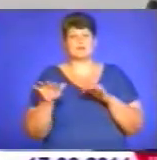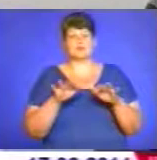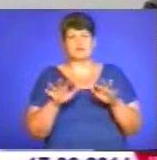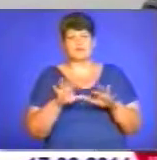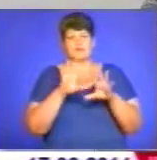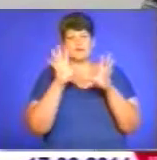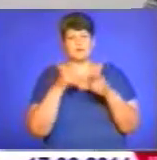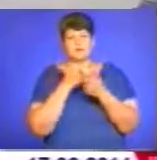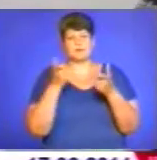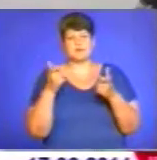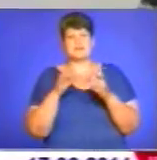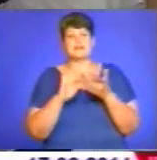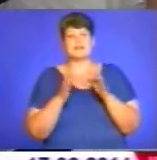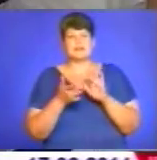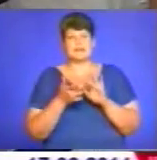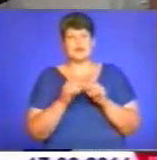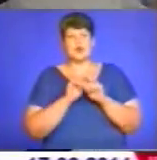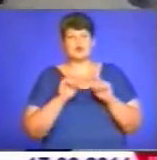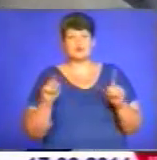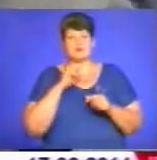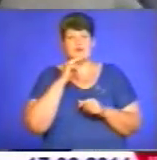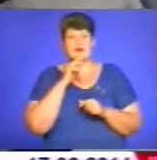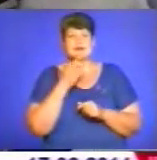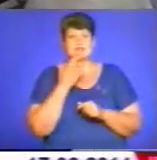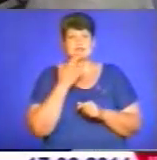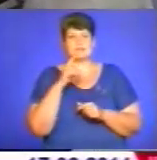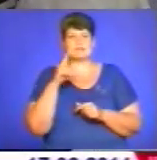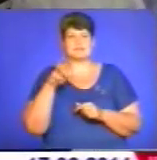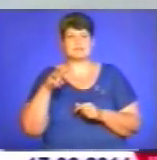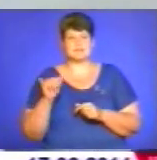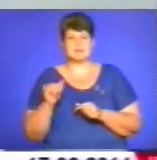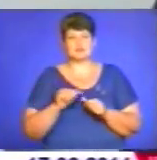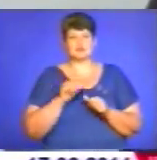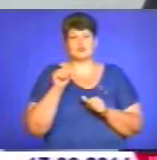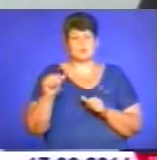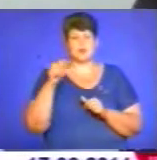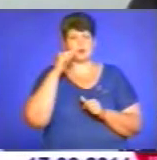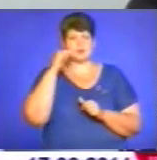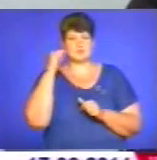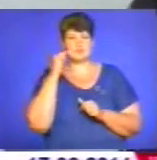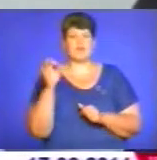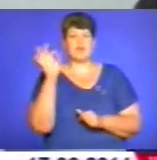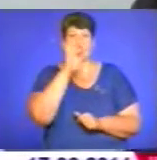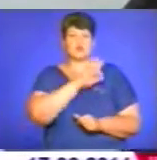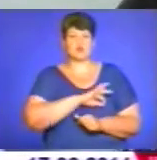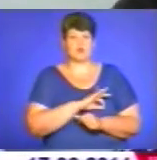інформацію в інтернеті. Особлива увага іноземних ЗМІ, зокрема російським. Використовуючи як